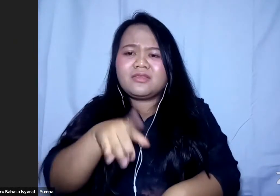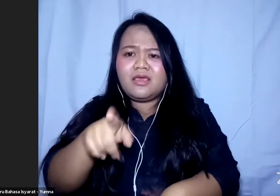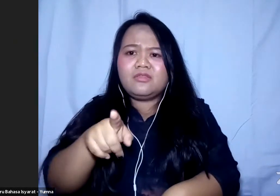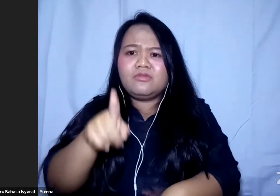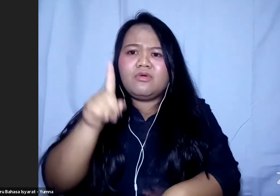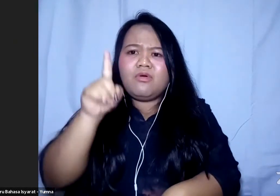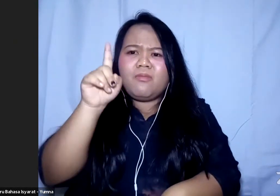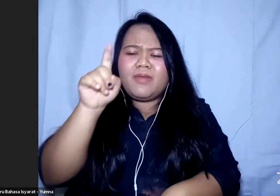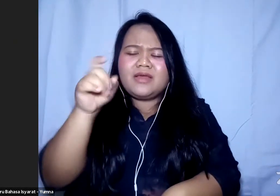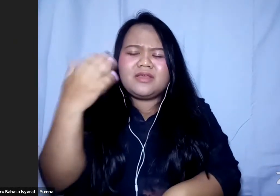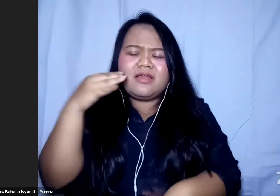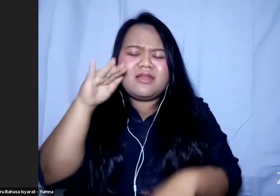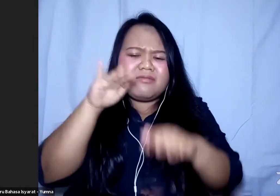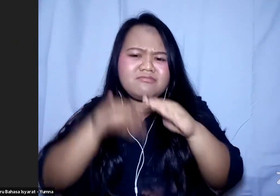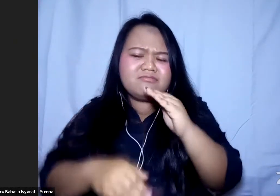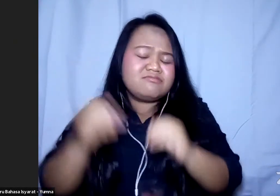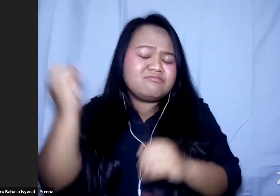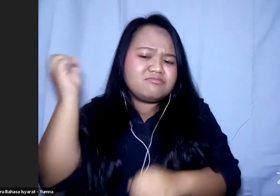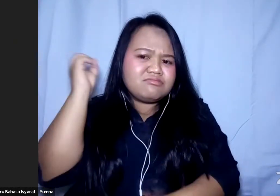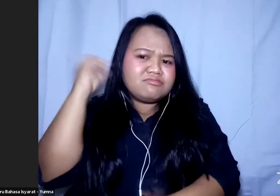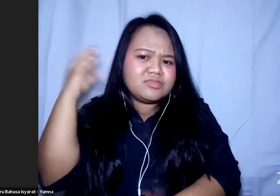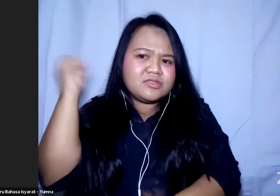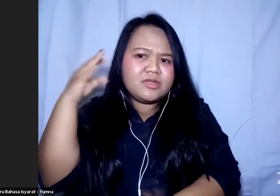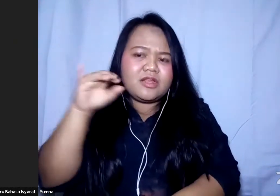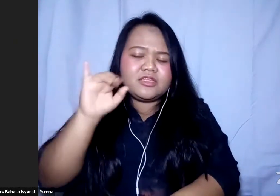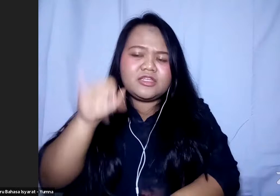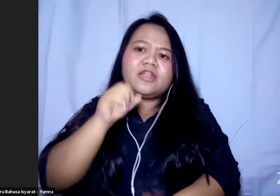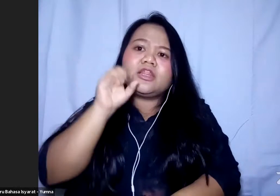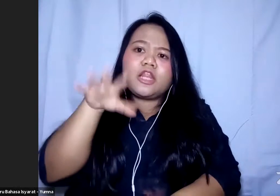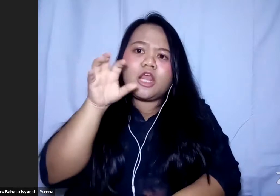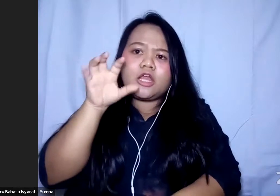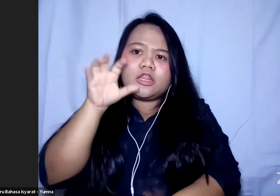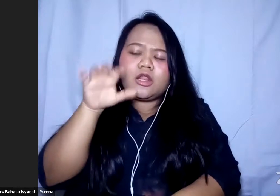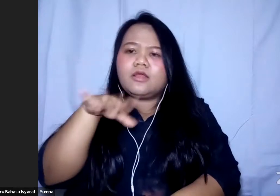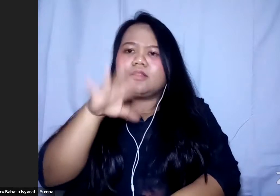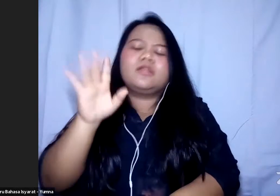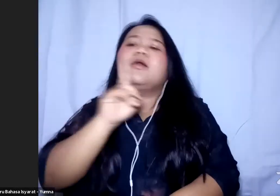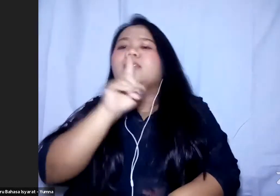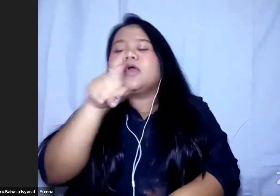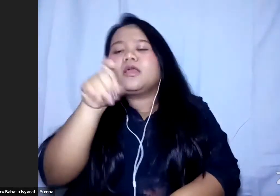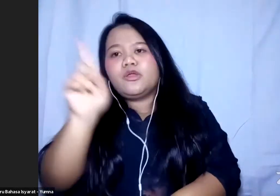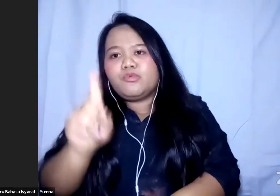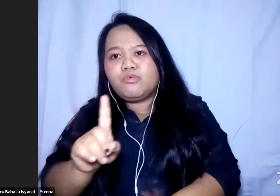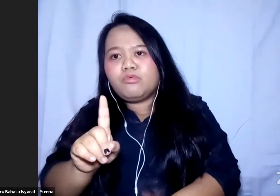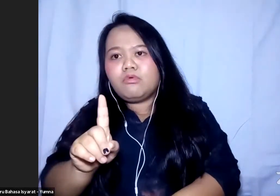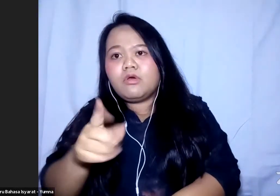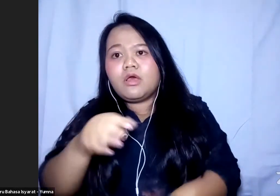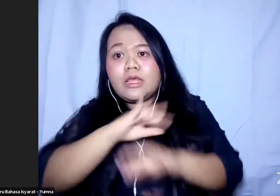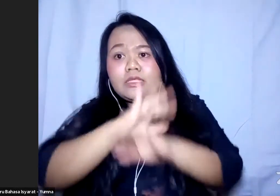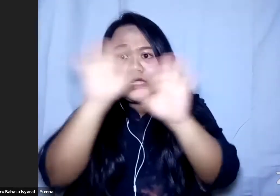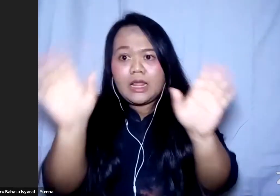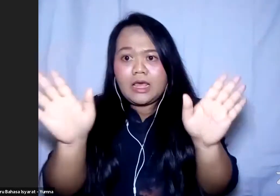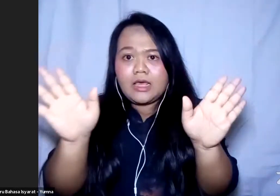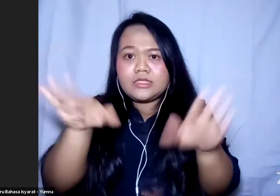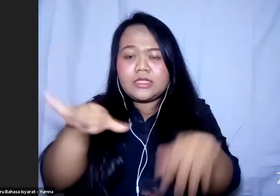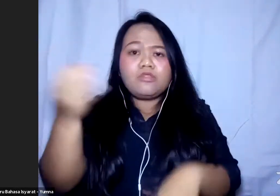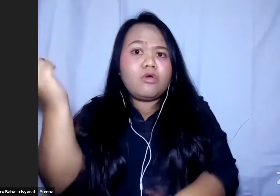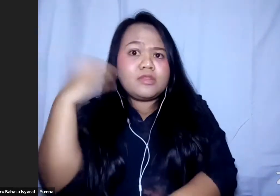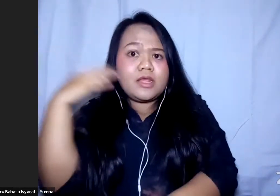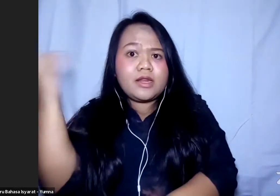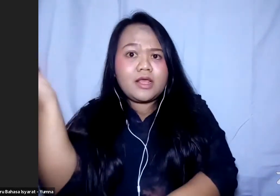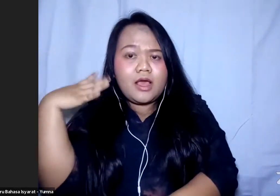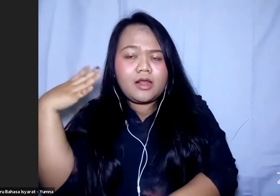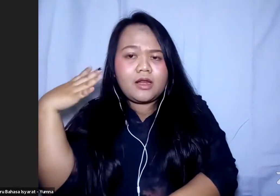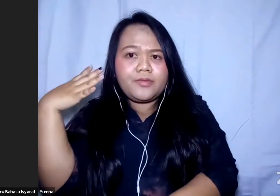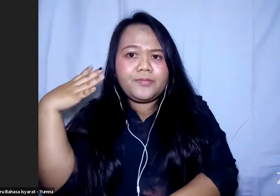penurunan fungsi pendengaran Sehingga jadinya teriak Padahal harusnya juga bertanya dulu Apakah jelas? Apakah sudah terdengar? Karena